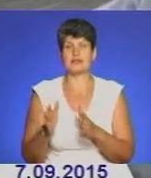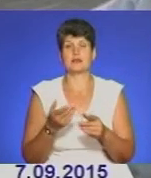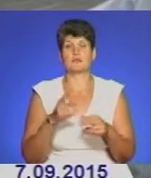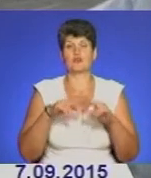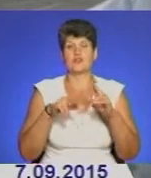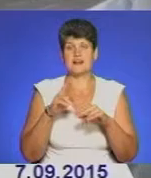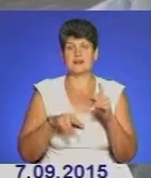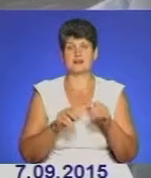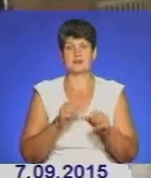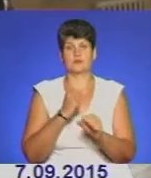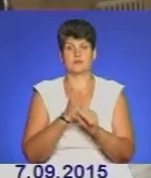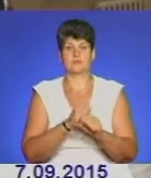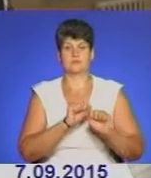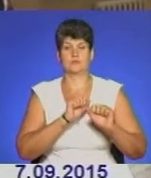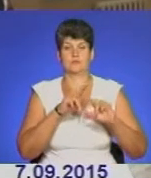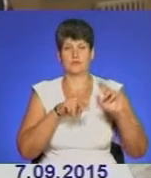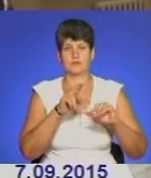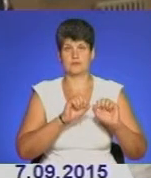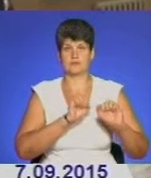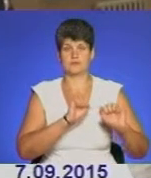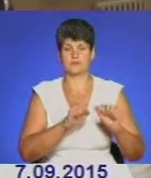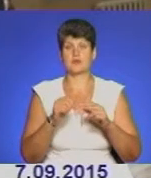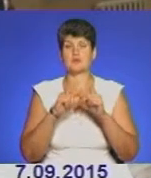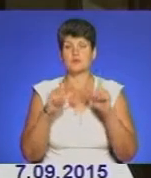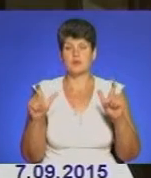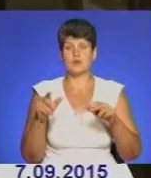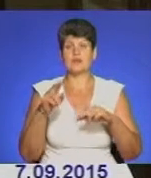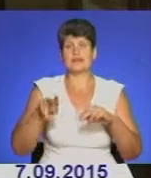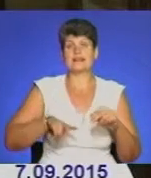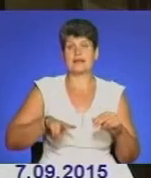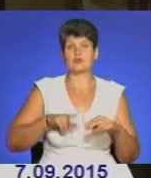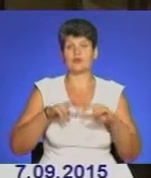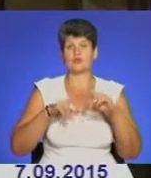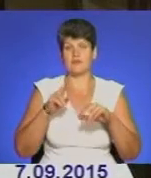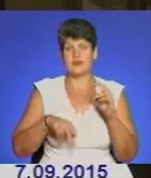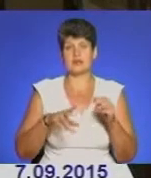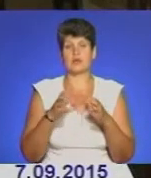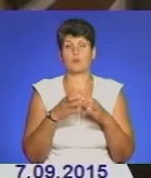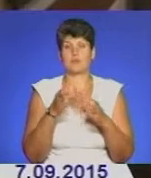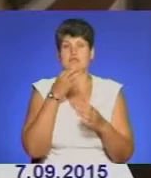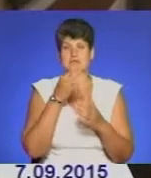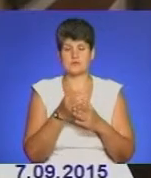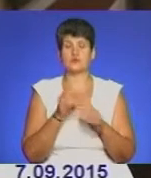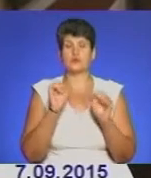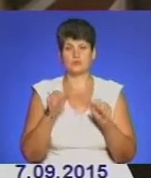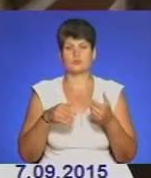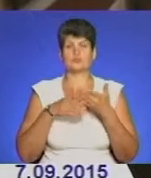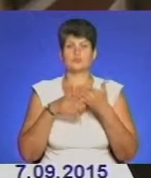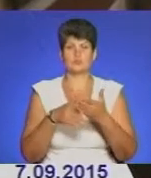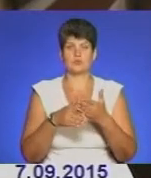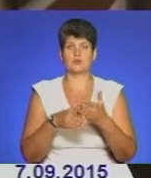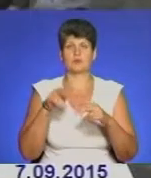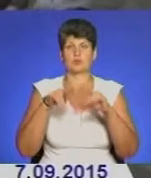будівництво фортифікаційних споруд. Директор однієї із будівельних компаній заявив, що вони беруть на себе зобов'язання допомогти військовим